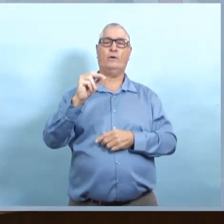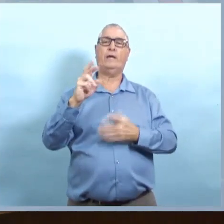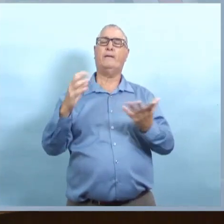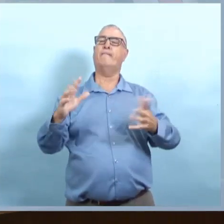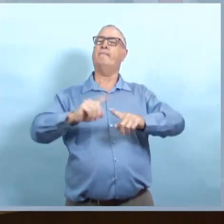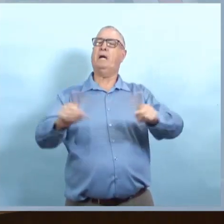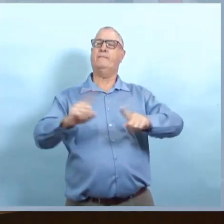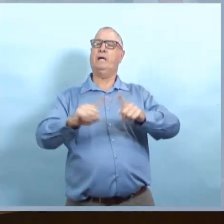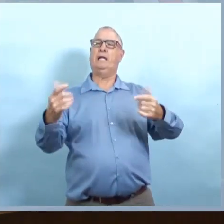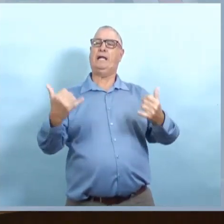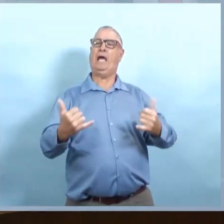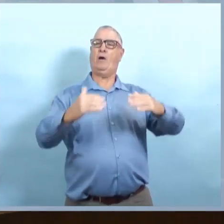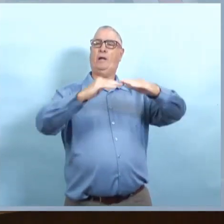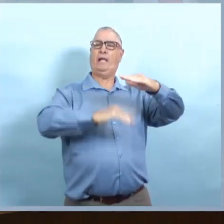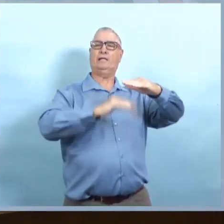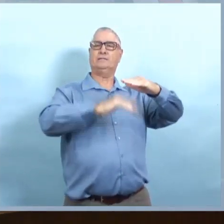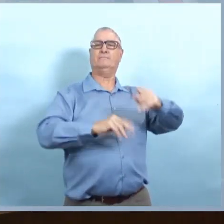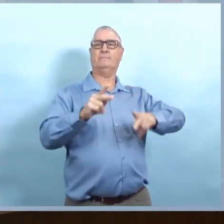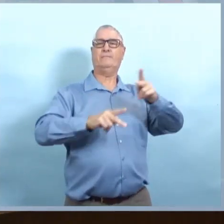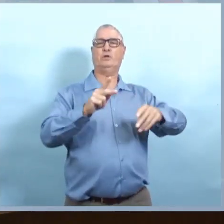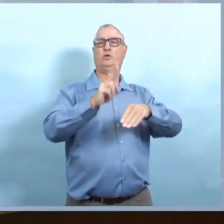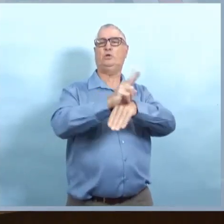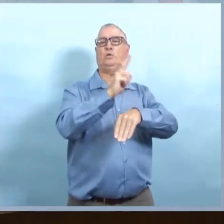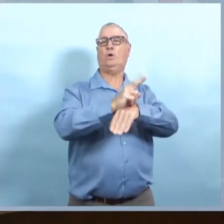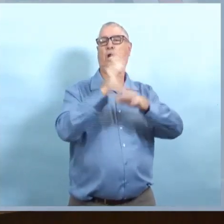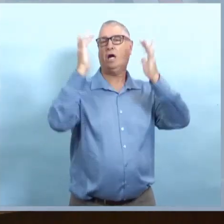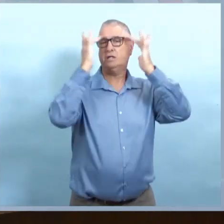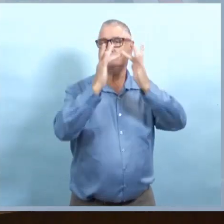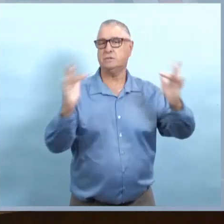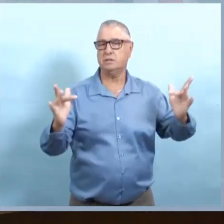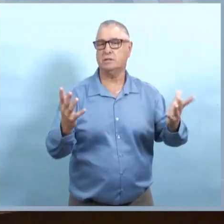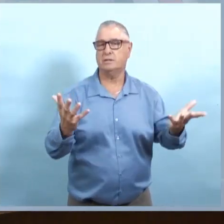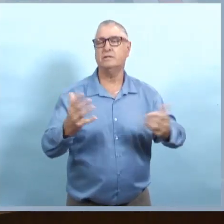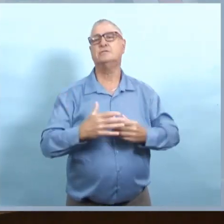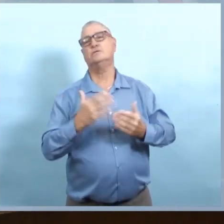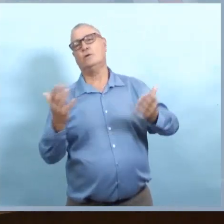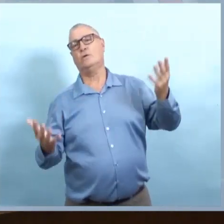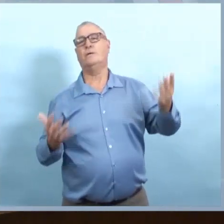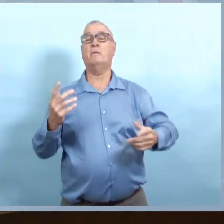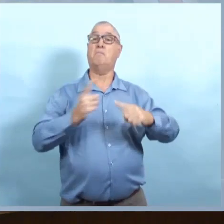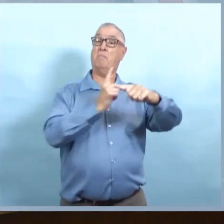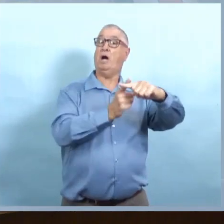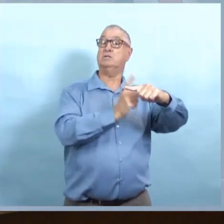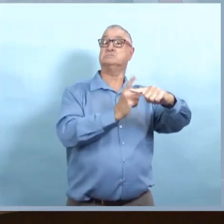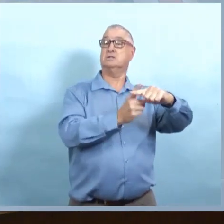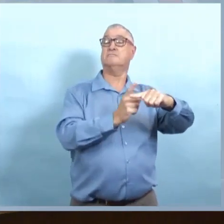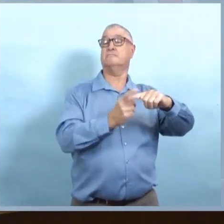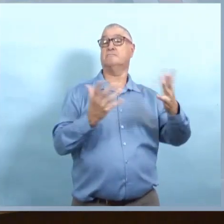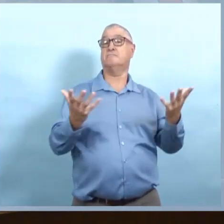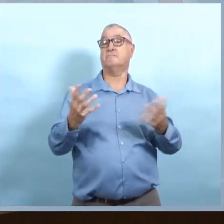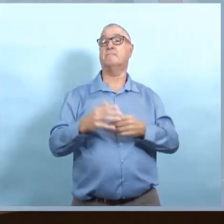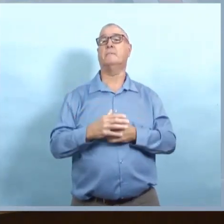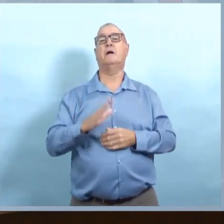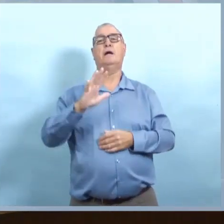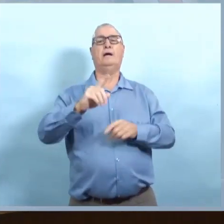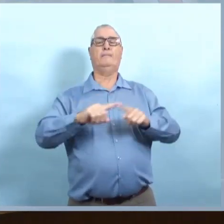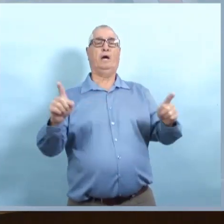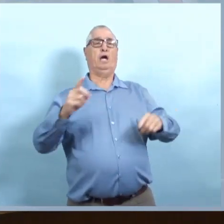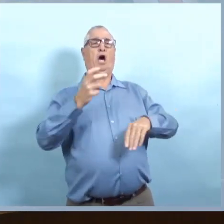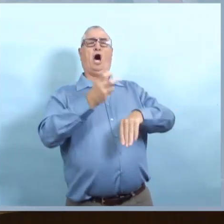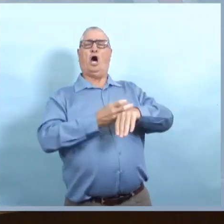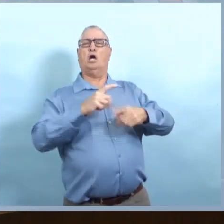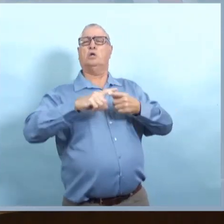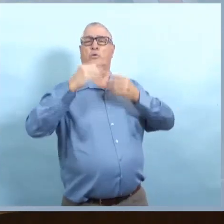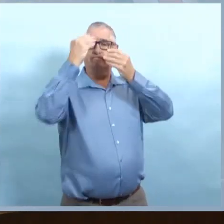se comportent un peu différemment. Nous voyons des cohortes beaucoup plus jeunes dans cette vague et nous voyons un taux d